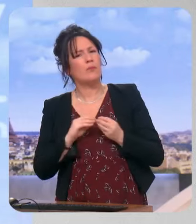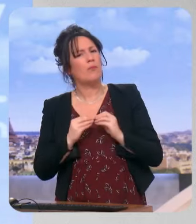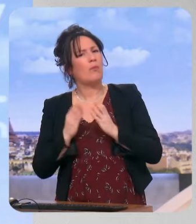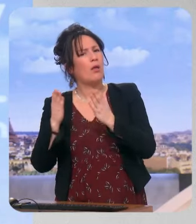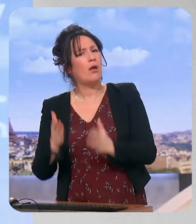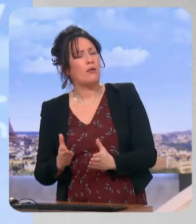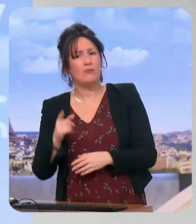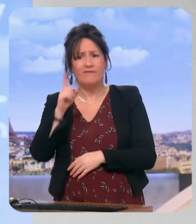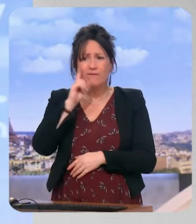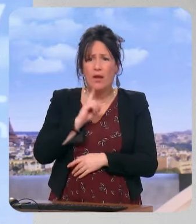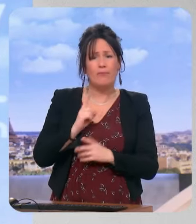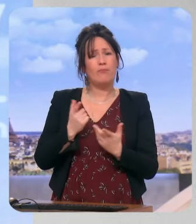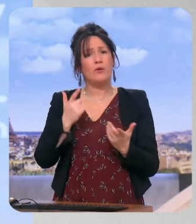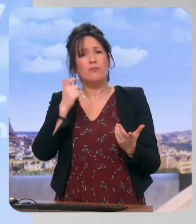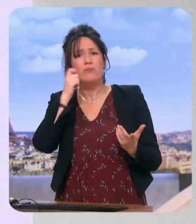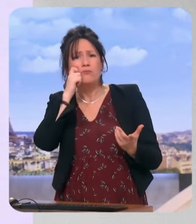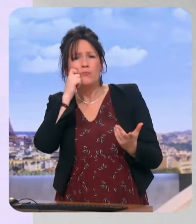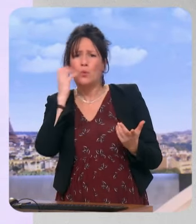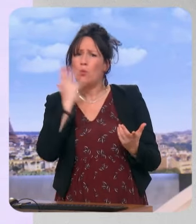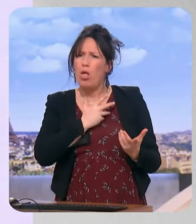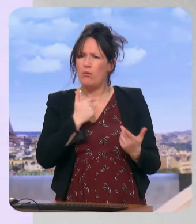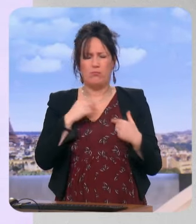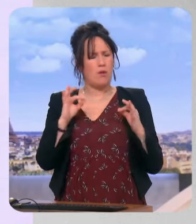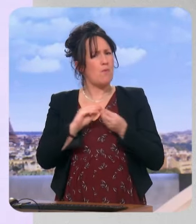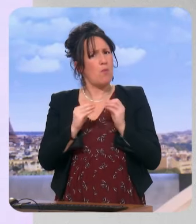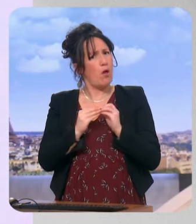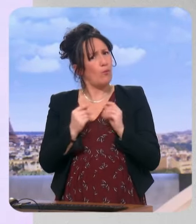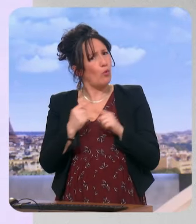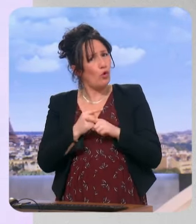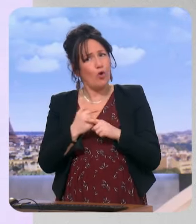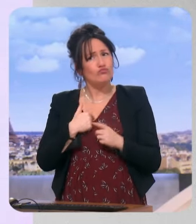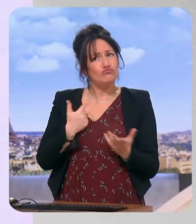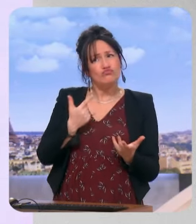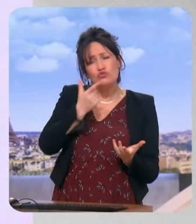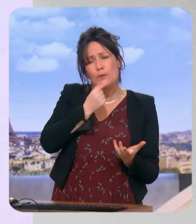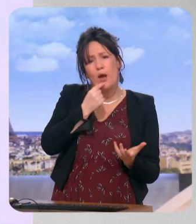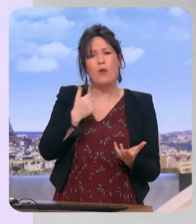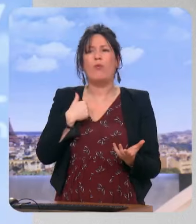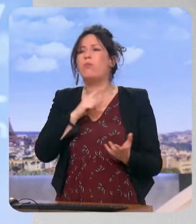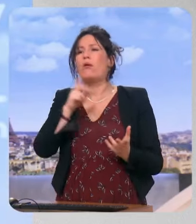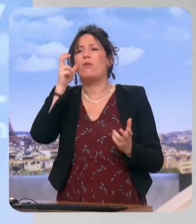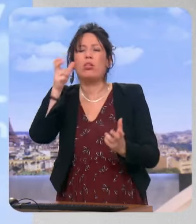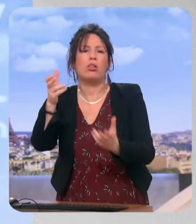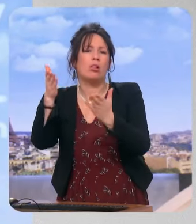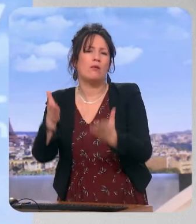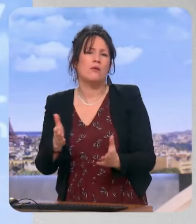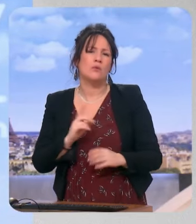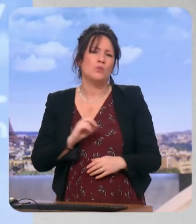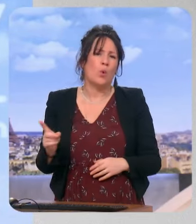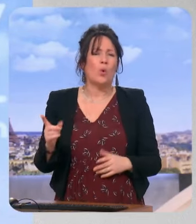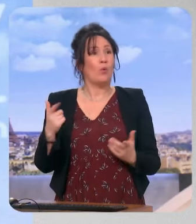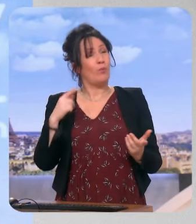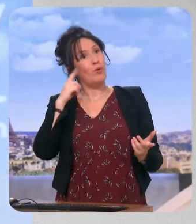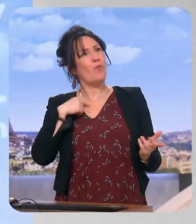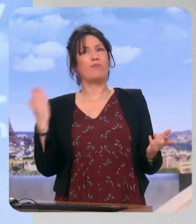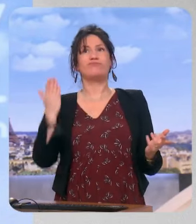femme issue de la diversité, aucun problème. Je trouve ça plutôt sympathique. Je ne pas client d'Anaïa Kamoura, elle n pas l'idée que je me fais du talent